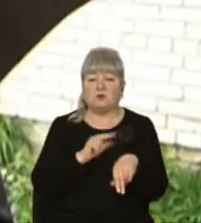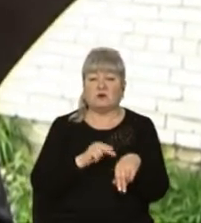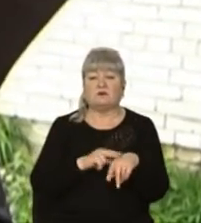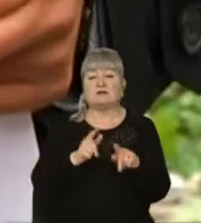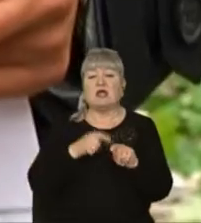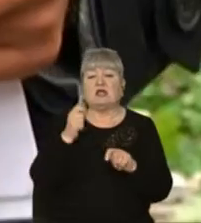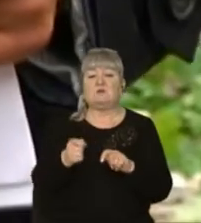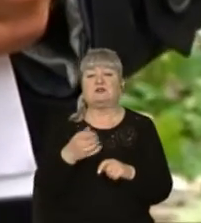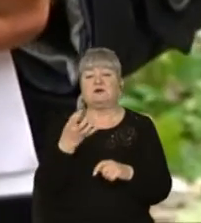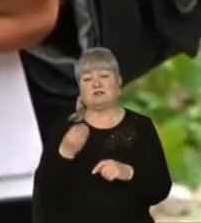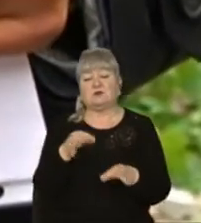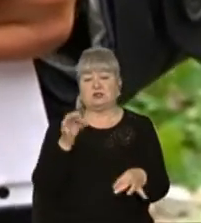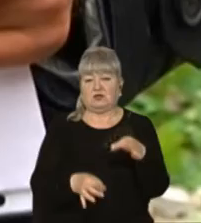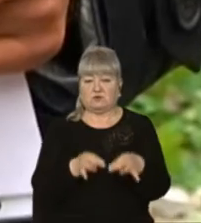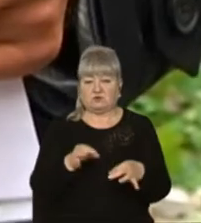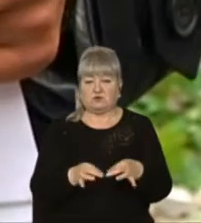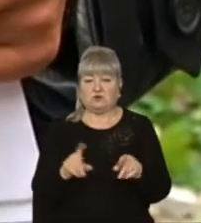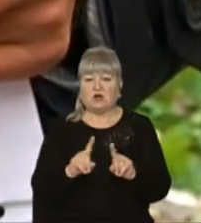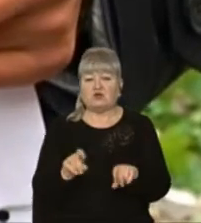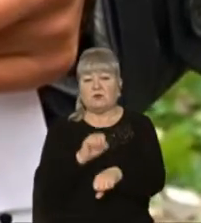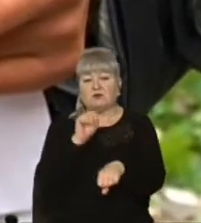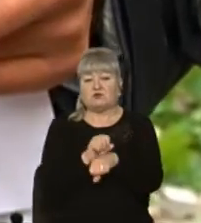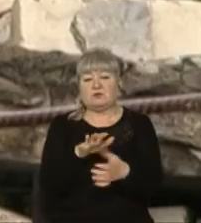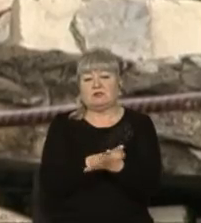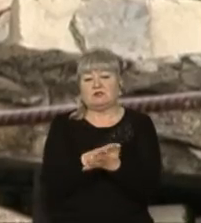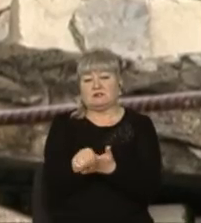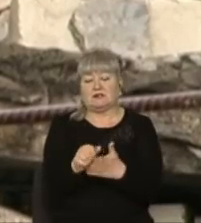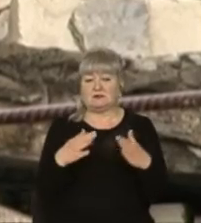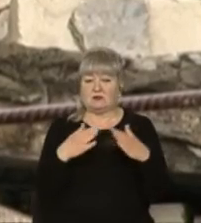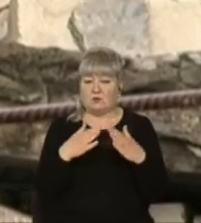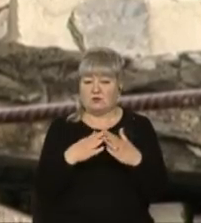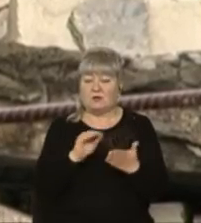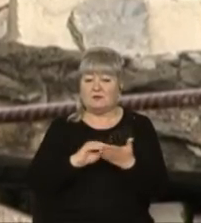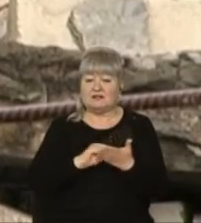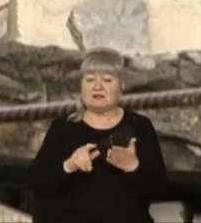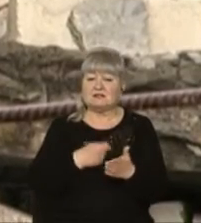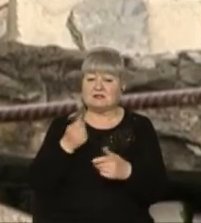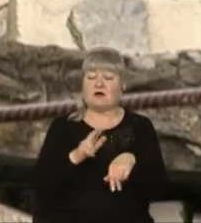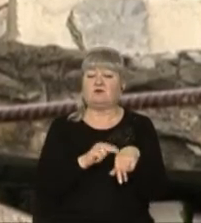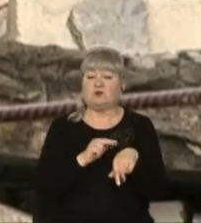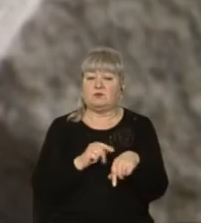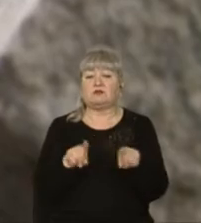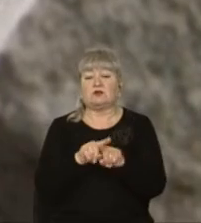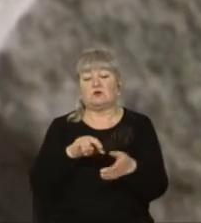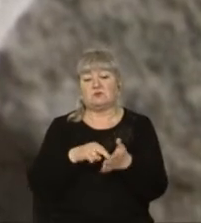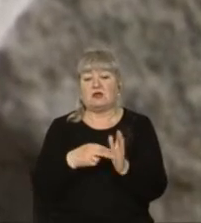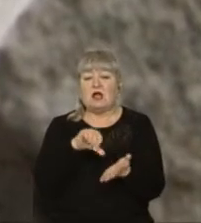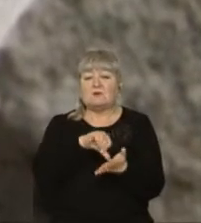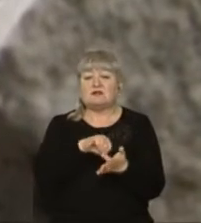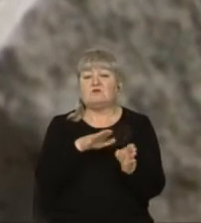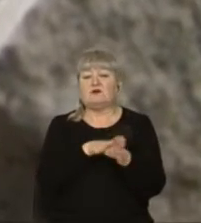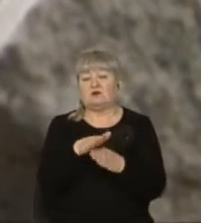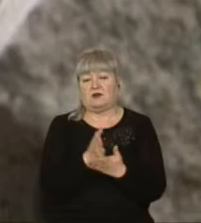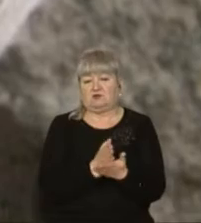та подаватимуть ще один позов до суду, аби зупинити знесення будівлі. Писати заяву до поліції також планують представники